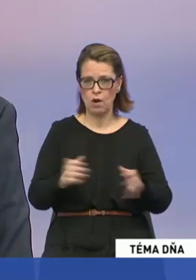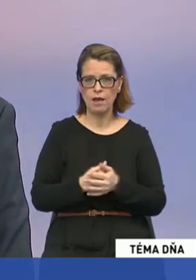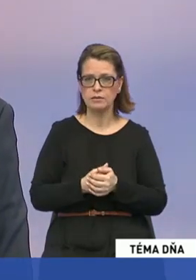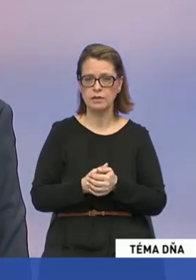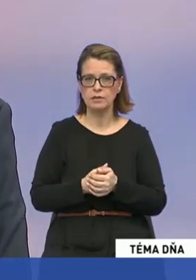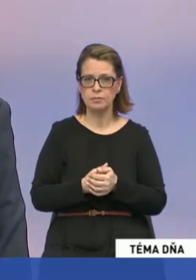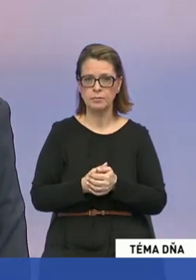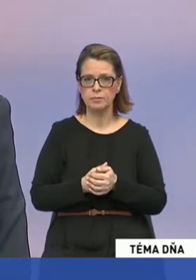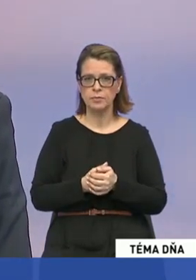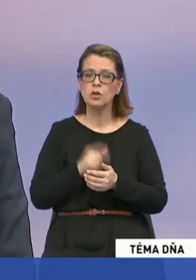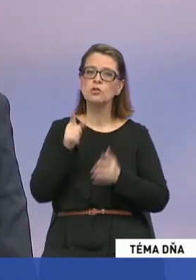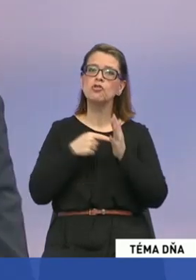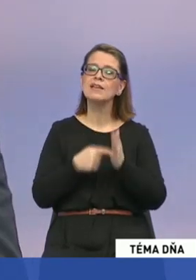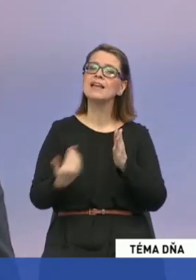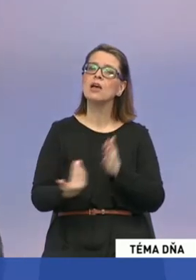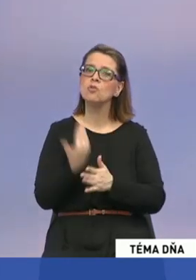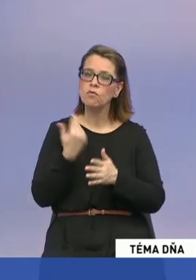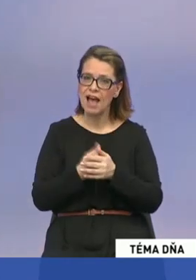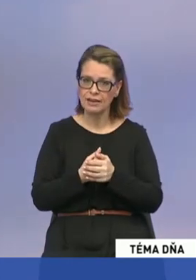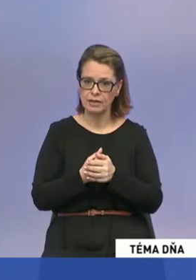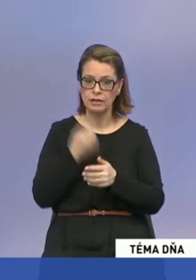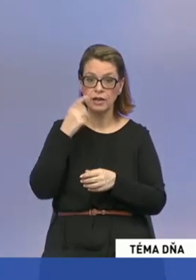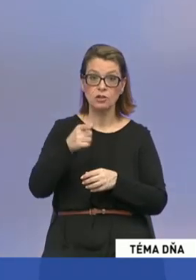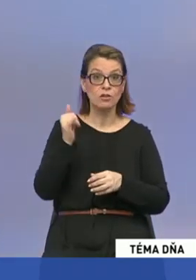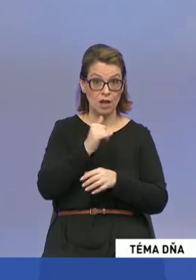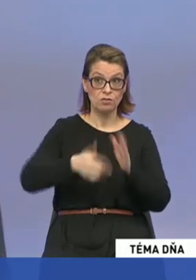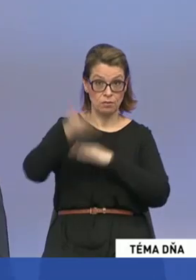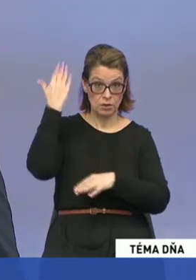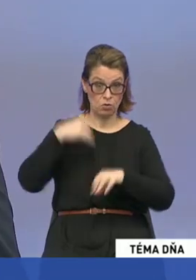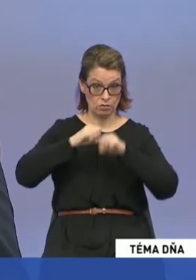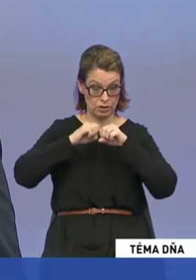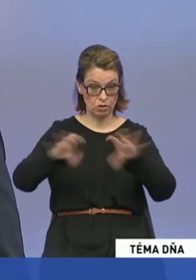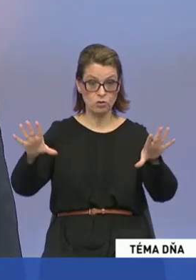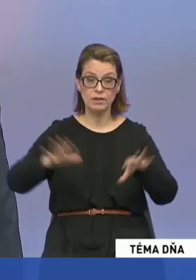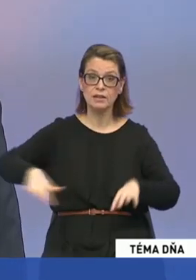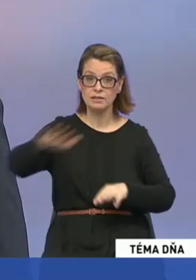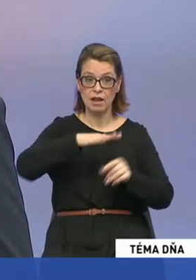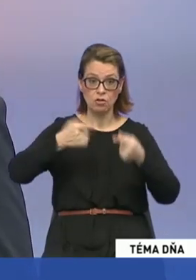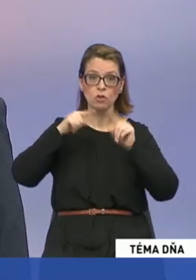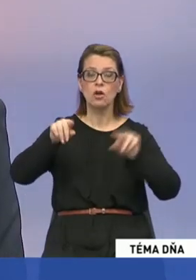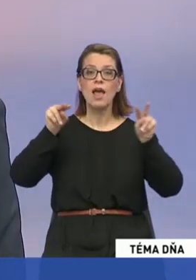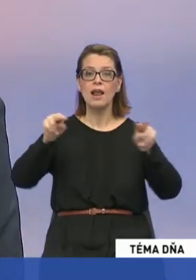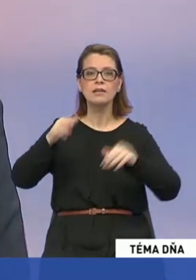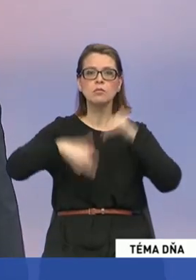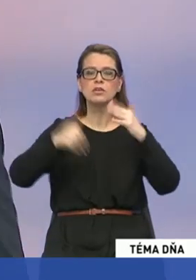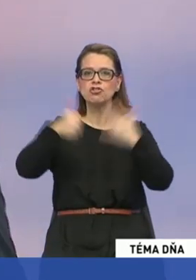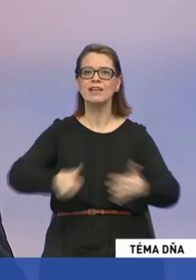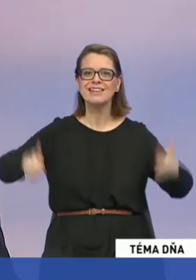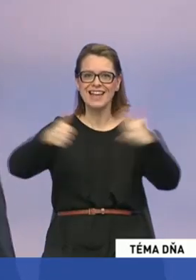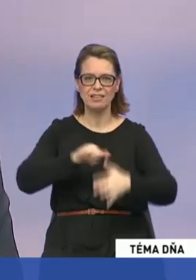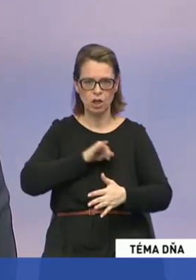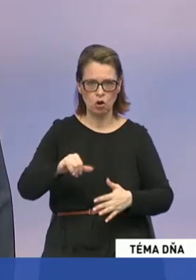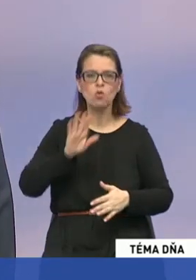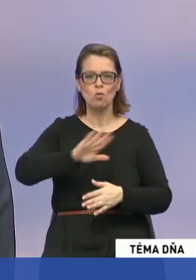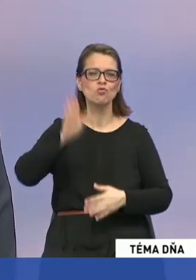naspäť k tým novákom, pokiaľ oni naozaj v minulosti rozsvietili celé to Slovensko, to elektrárenia, ktorá bola postavená ešte v 60-tých rokoch, takže už má